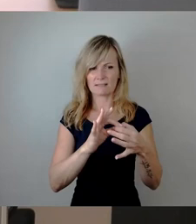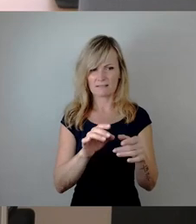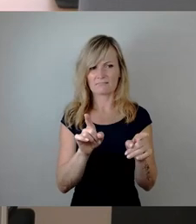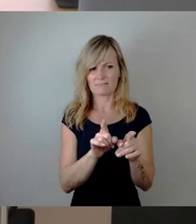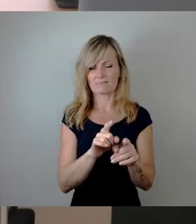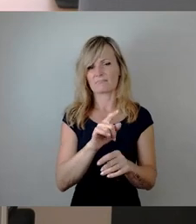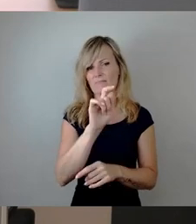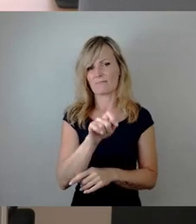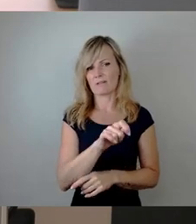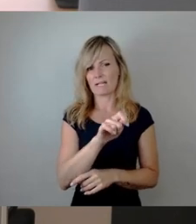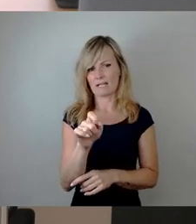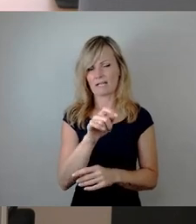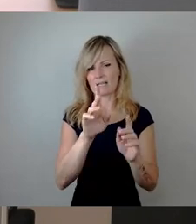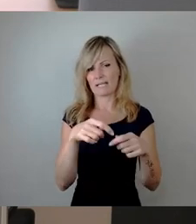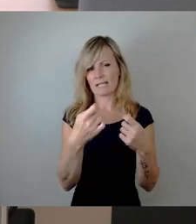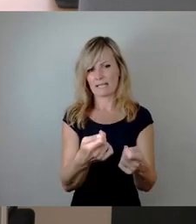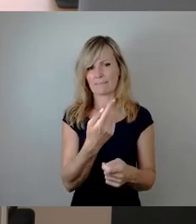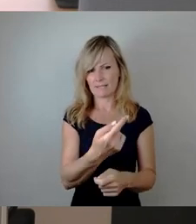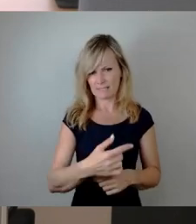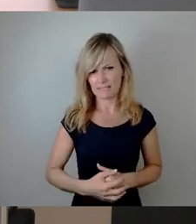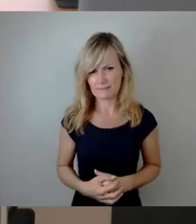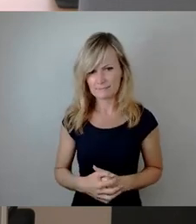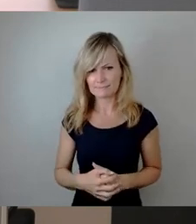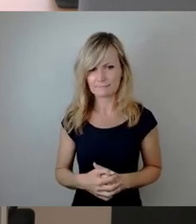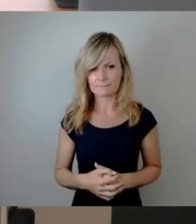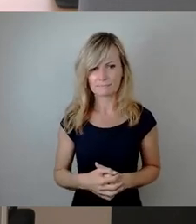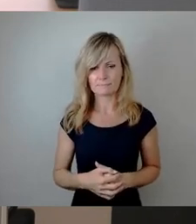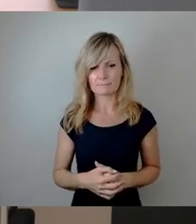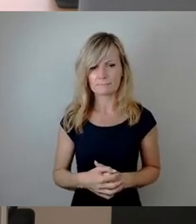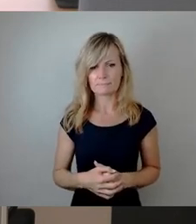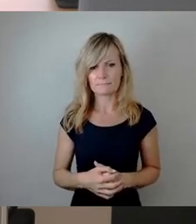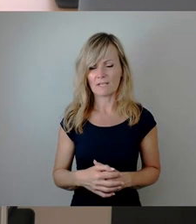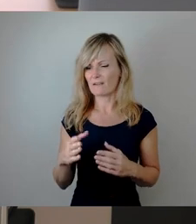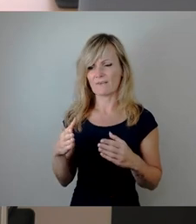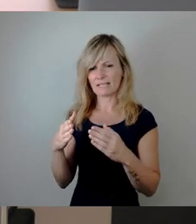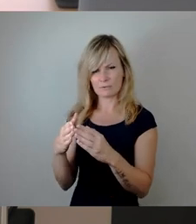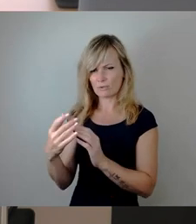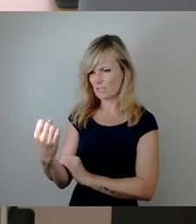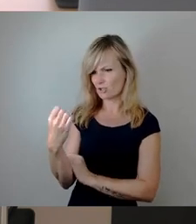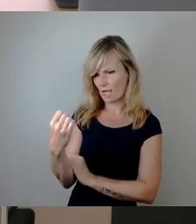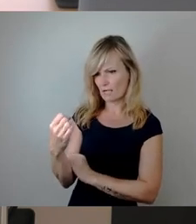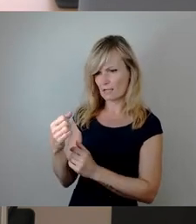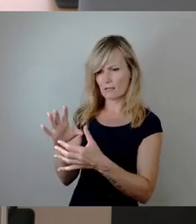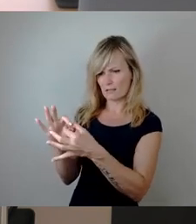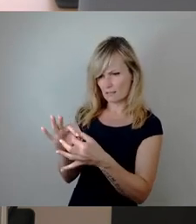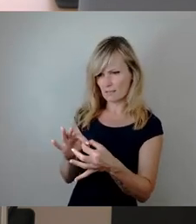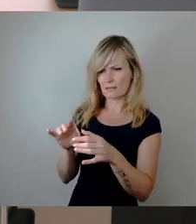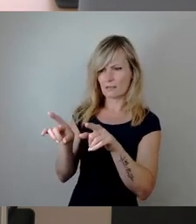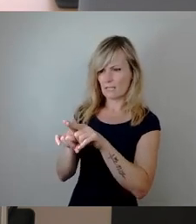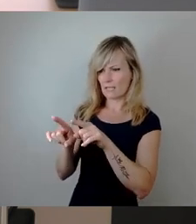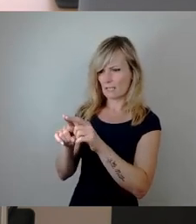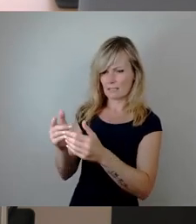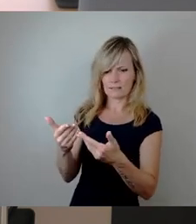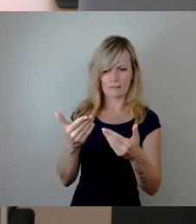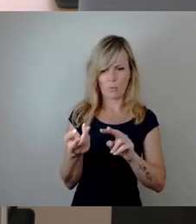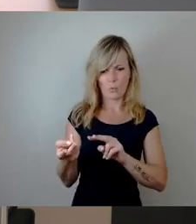Und entscheidend muss es sein, nicht nur die Fraktionsstärken abzubilden, und es ist sehr eindeutig erkennbar, dass